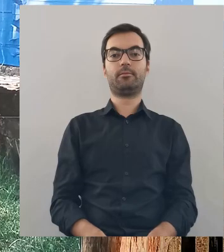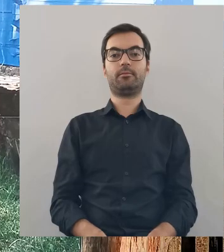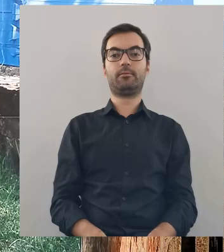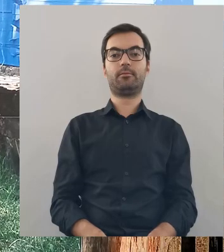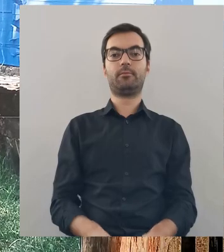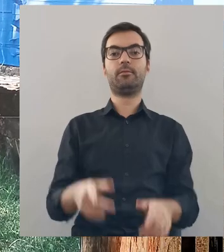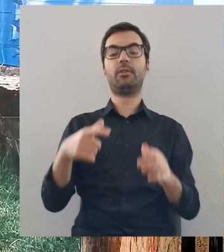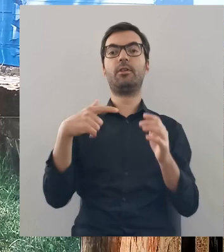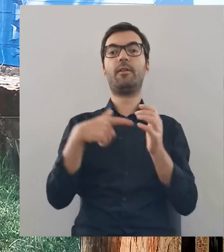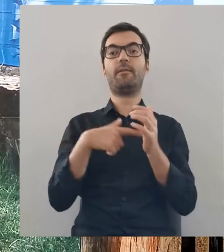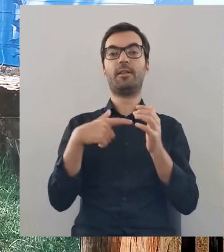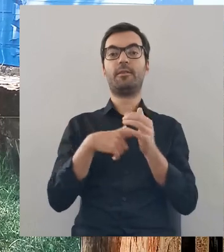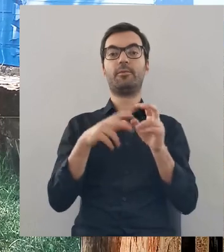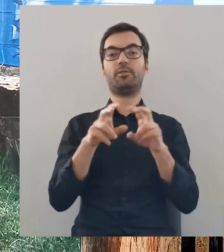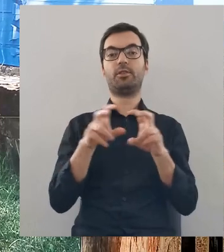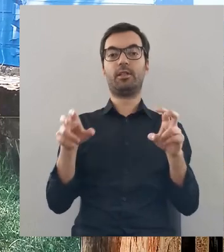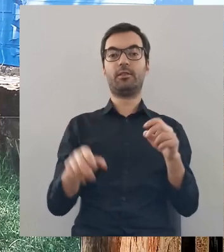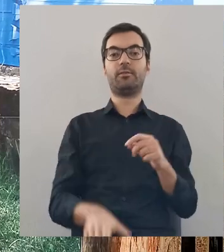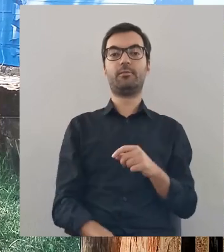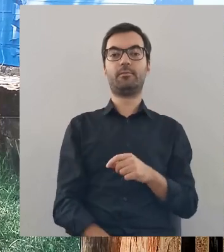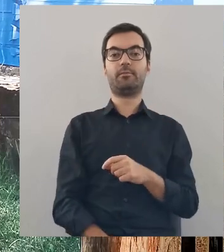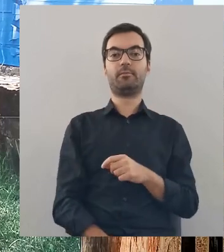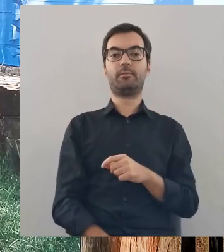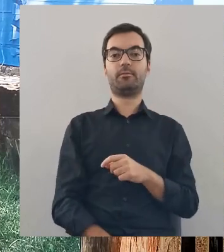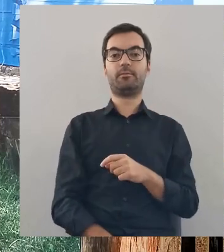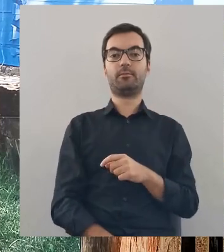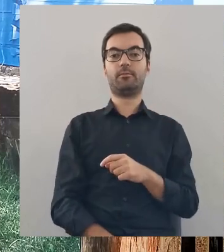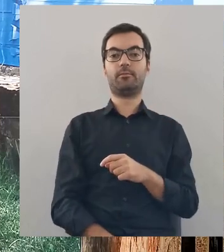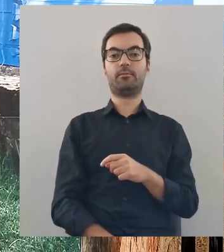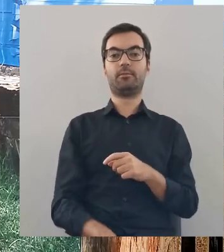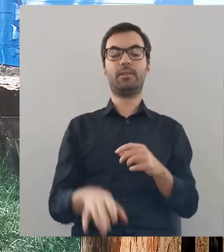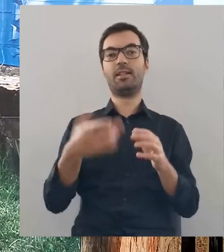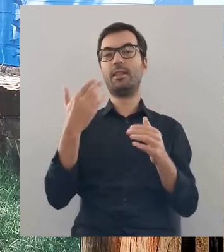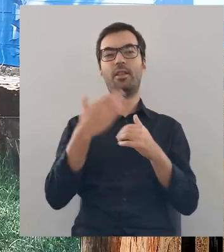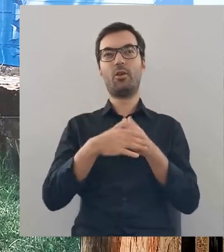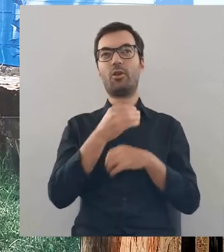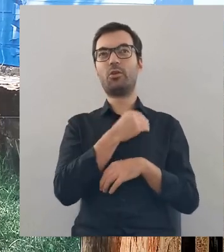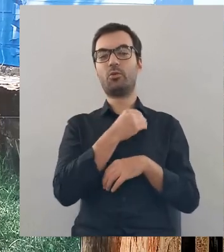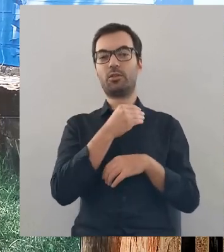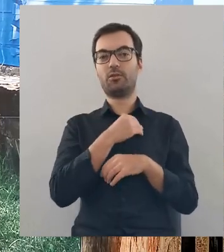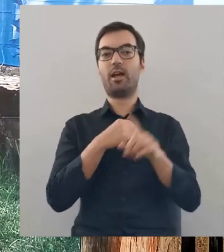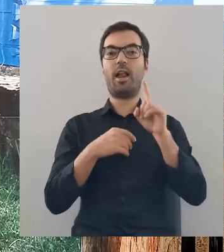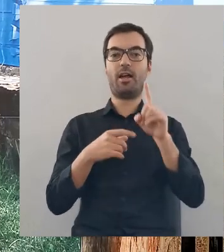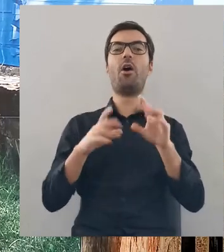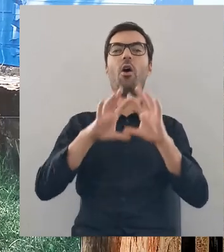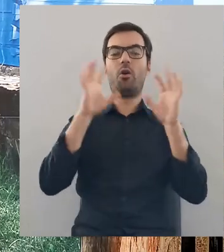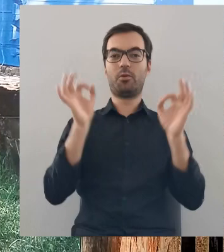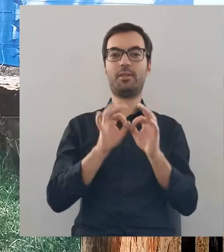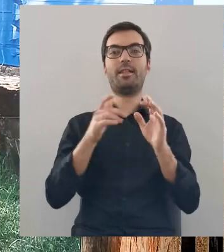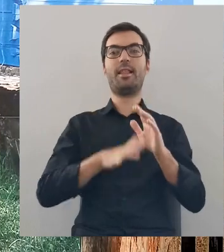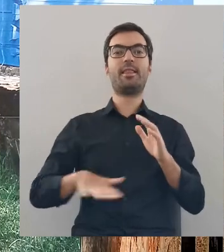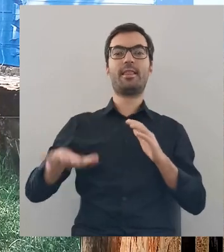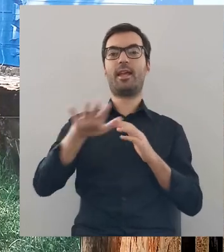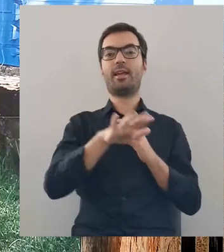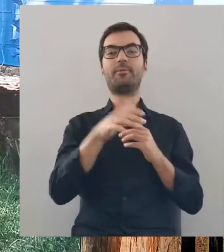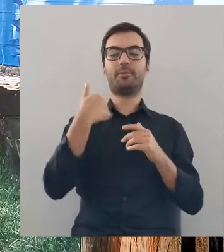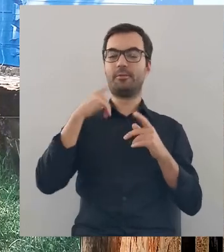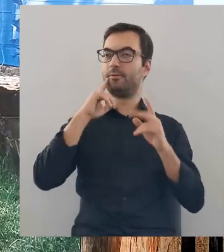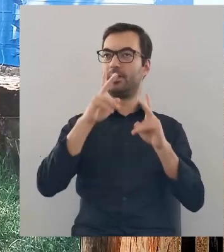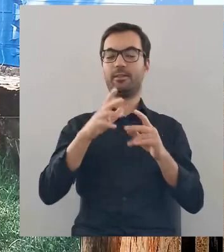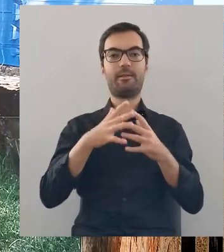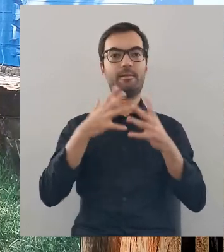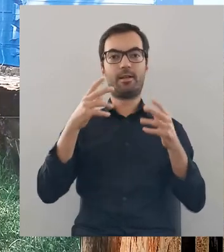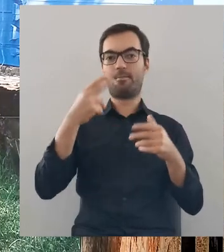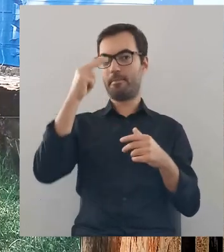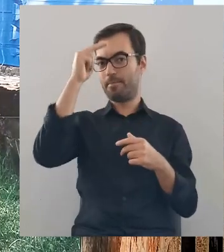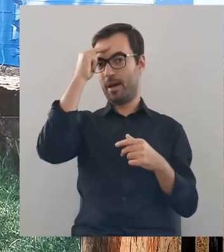Chociaż w tym dokładnie momencie, to tak nie do końca legalnie. Ale w ogóle to, z tym terenem